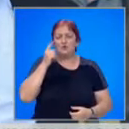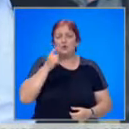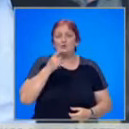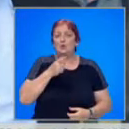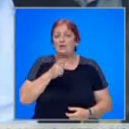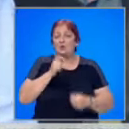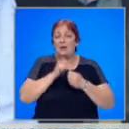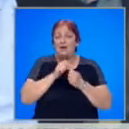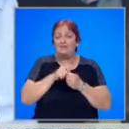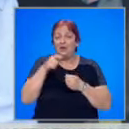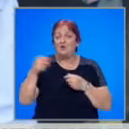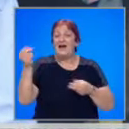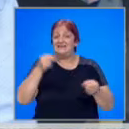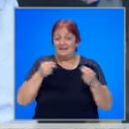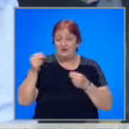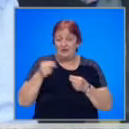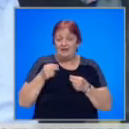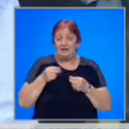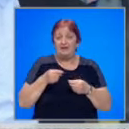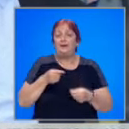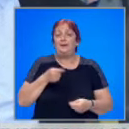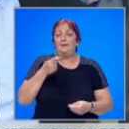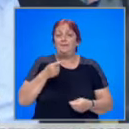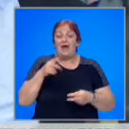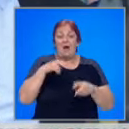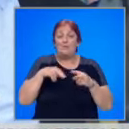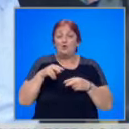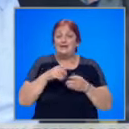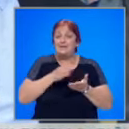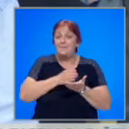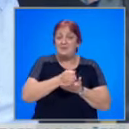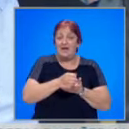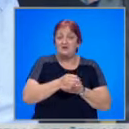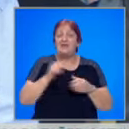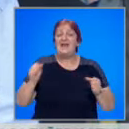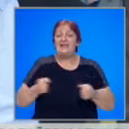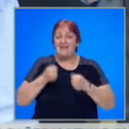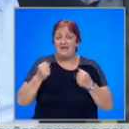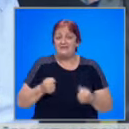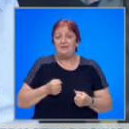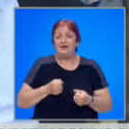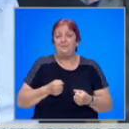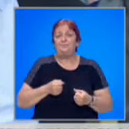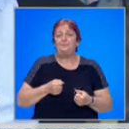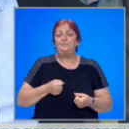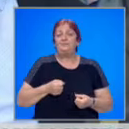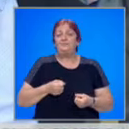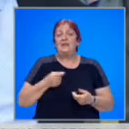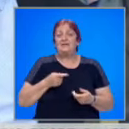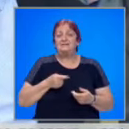за което и направихме това съвещание е да потърсим начини и действия за